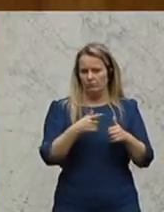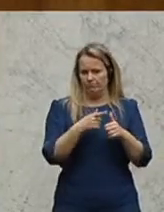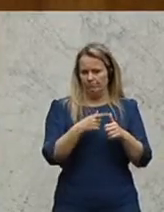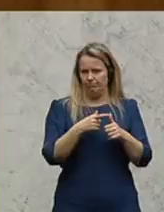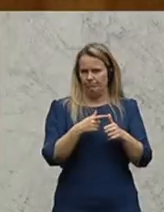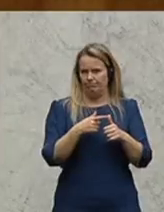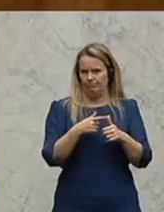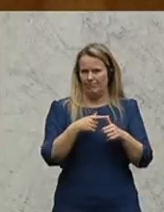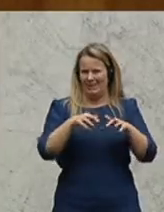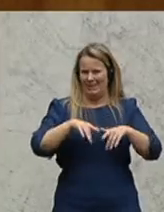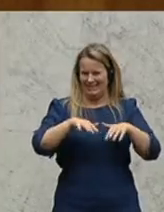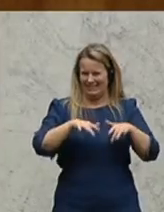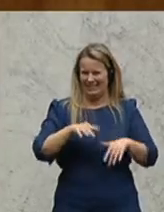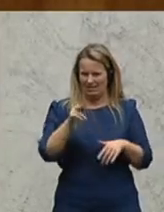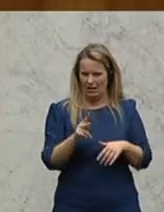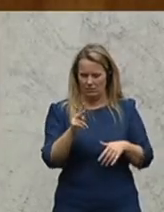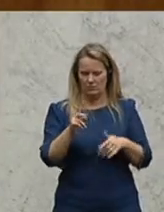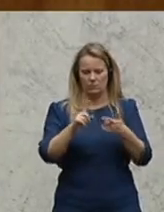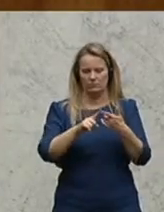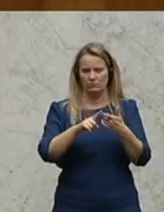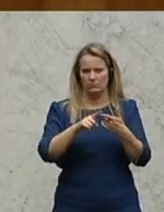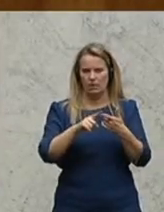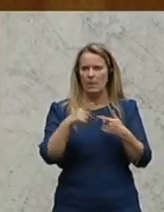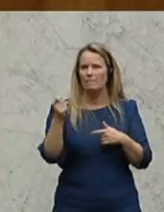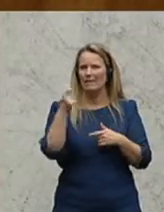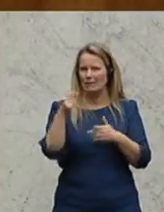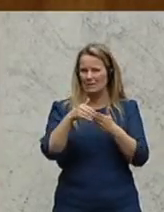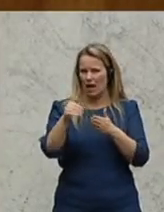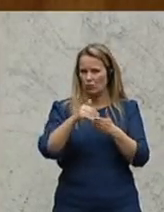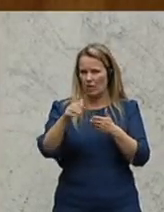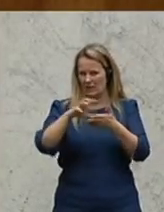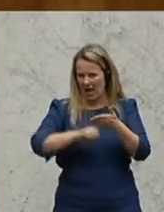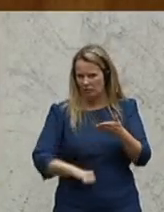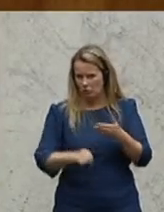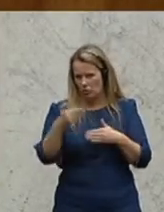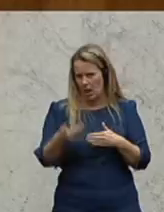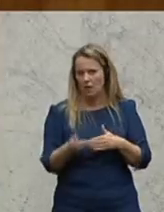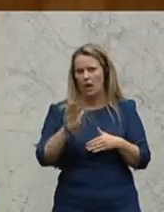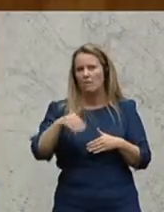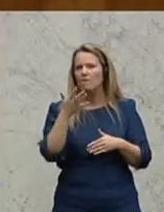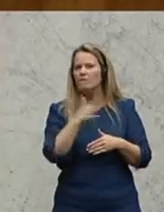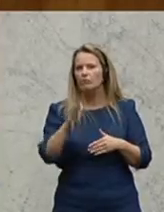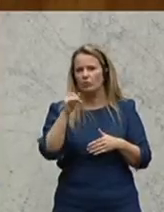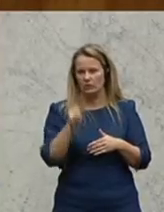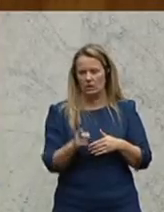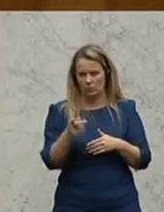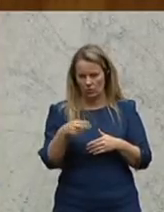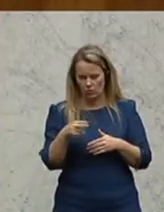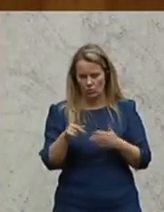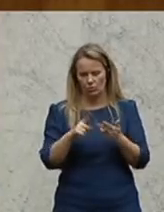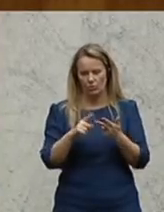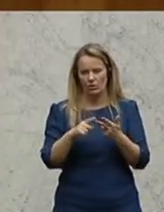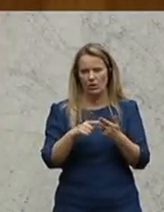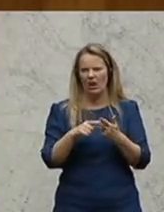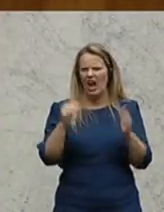erstens der Registrierkasse, mit zweitens der Betriebsausgabenabzug von Gehältern ab 500.000 Euro, mit drittens